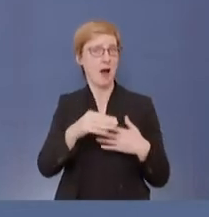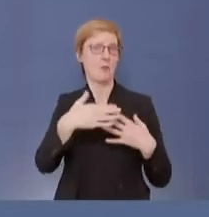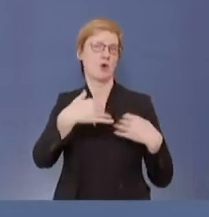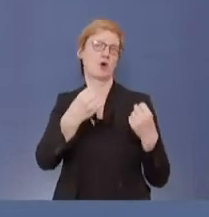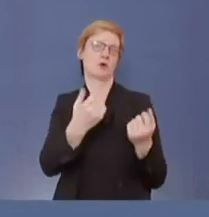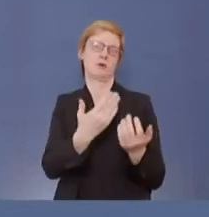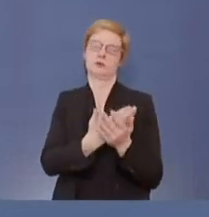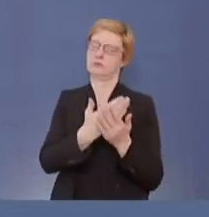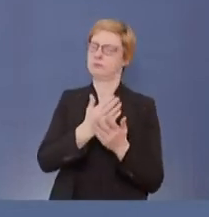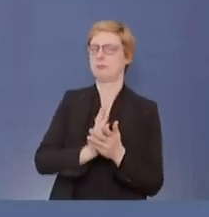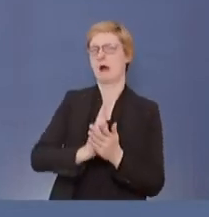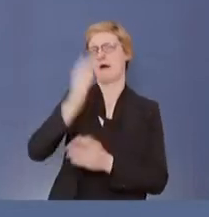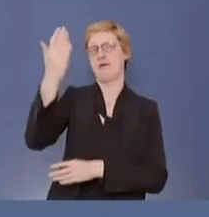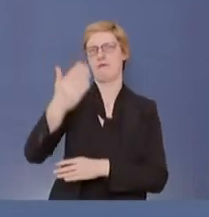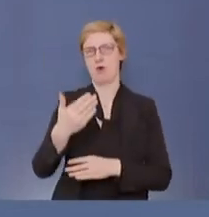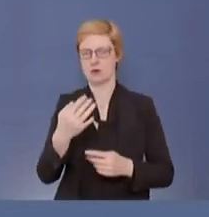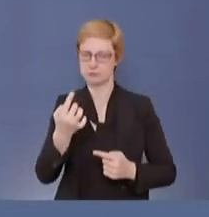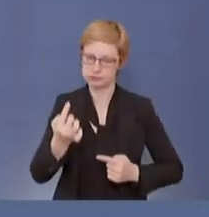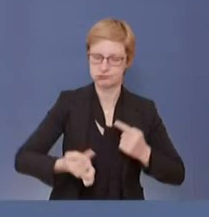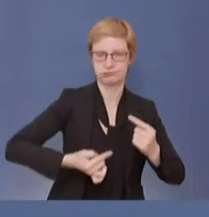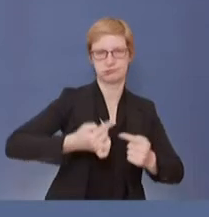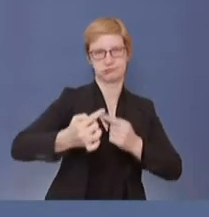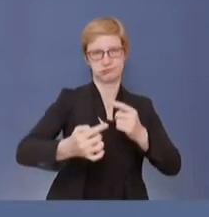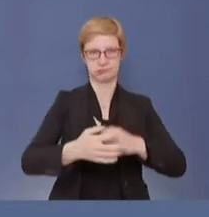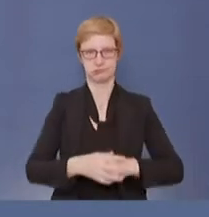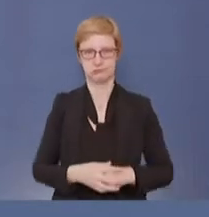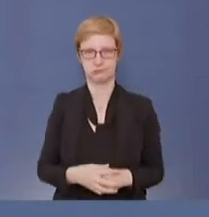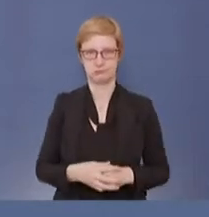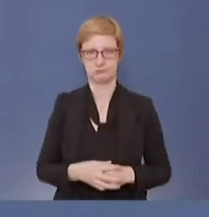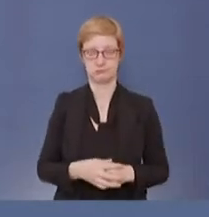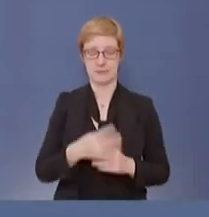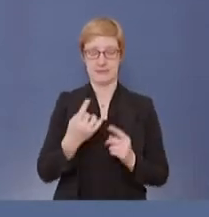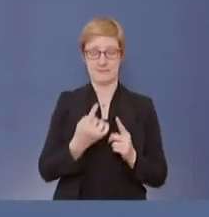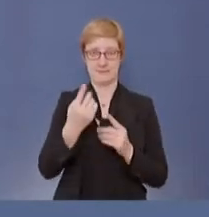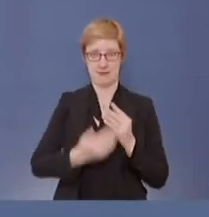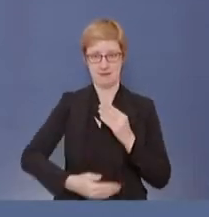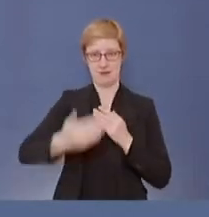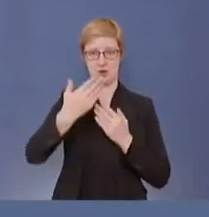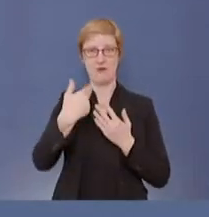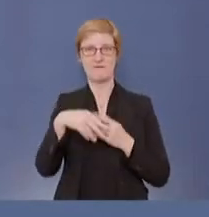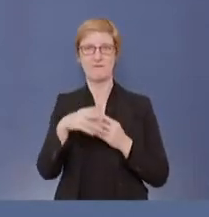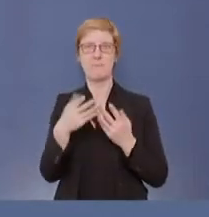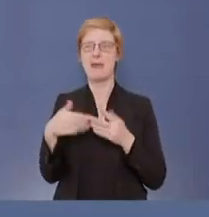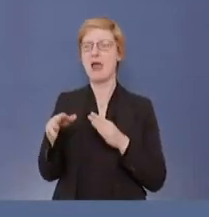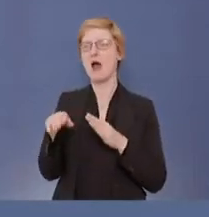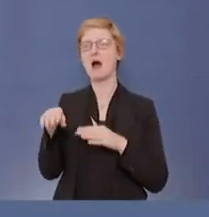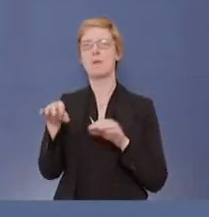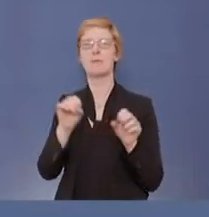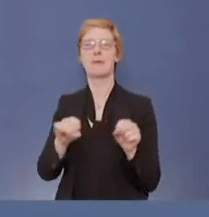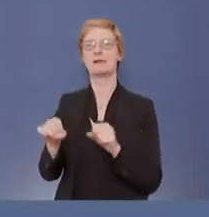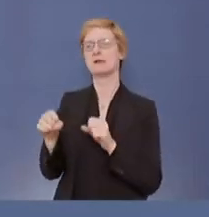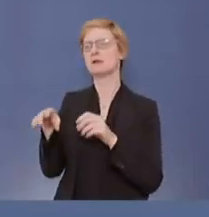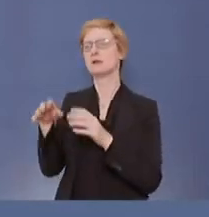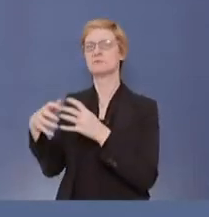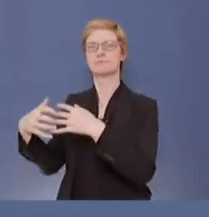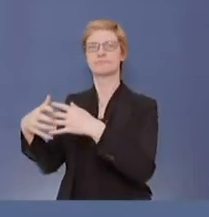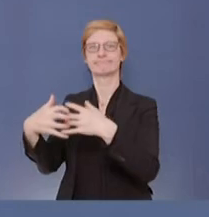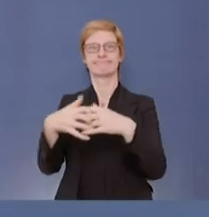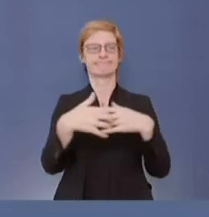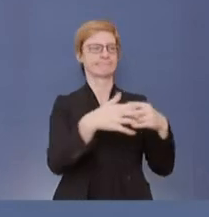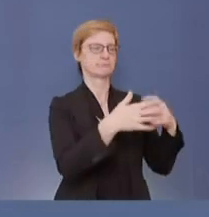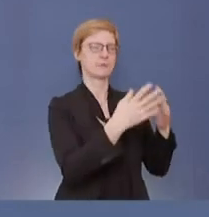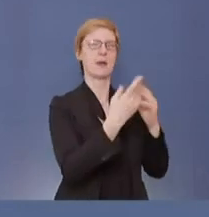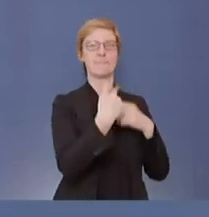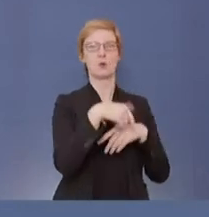wird sicherlich nichts unversucht gelassen, um im Laufe dieses Jahres noch weitere Produktionskapazitäten, wenn es sie denn gibt, zu